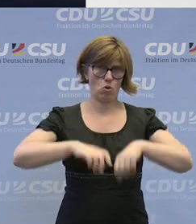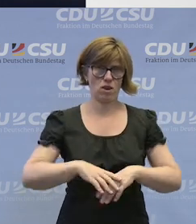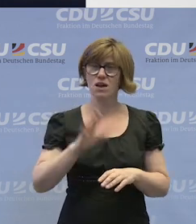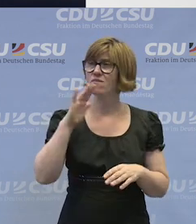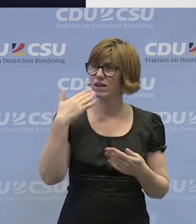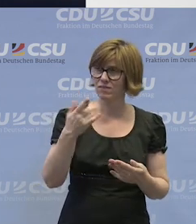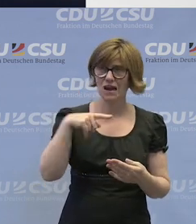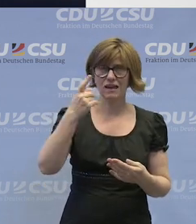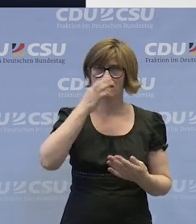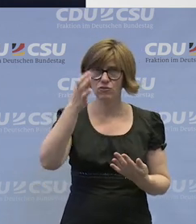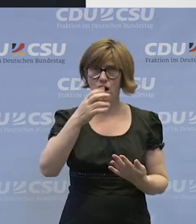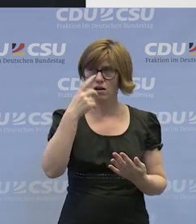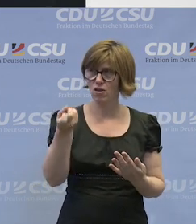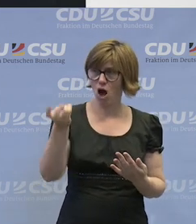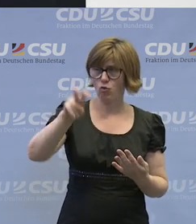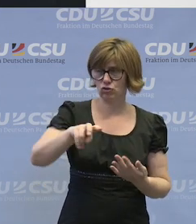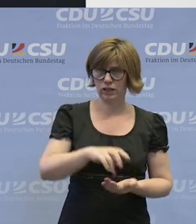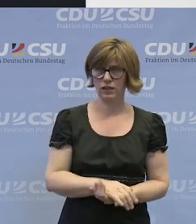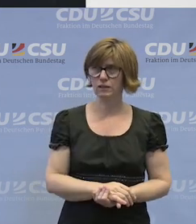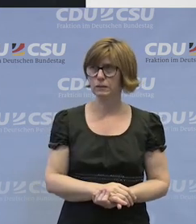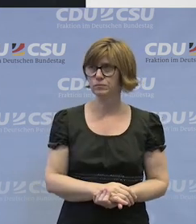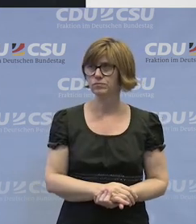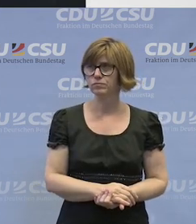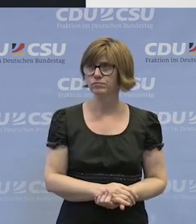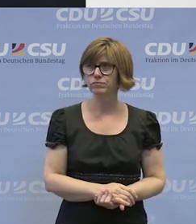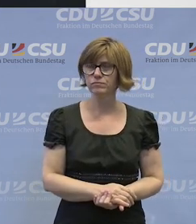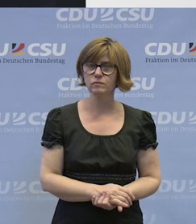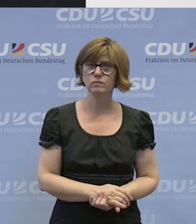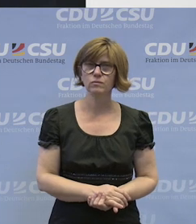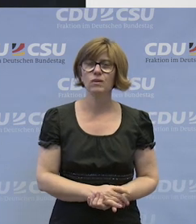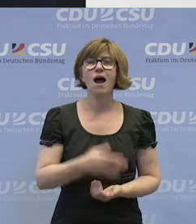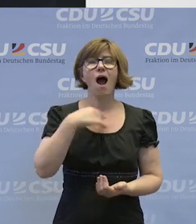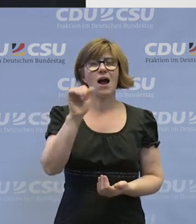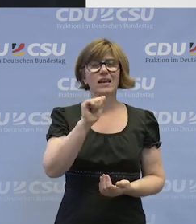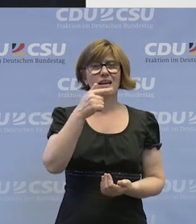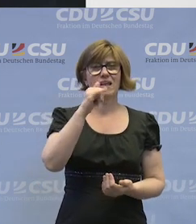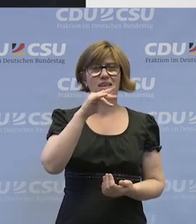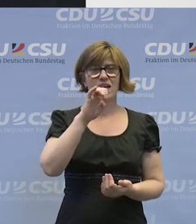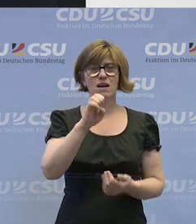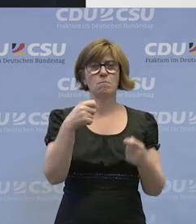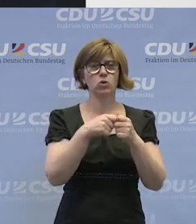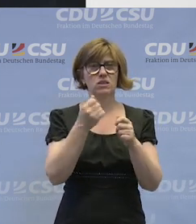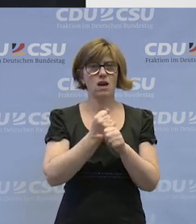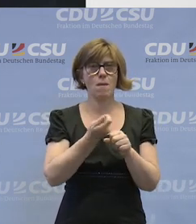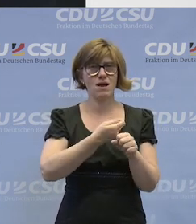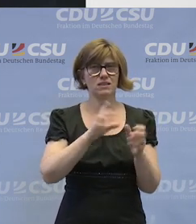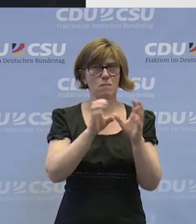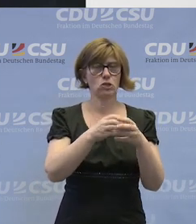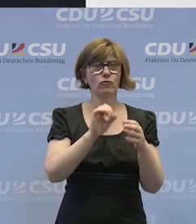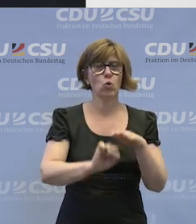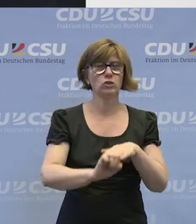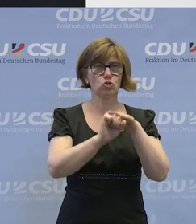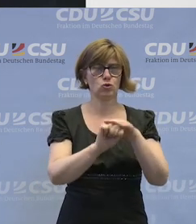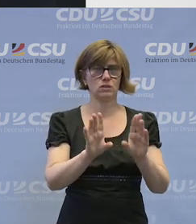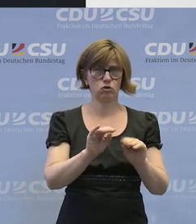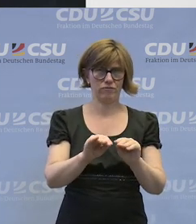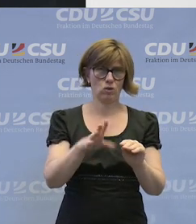Dank. Eine nächste Frage, wenn Sie kurz aufstehen, Dankeschön. Angelika Thielicke, Bundesarbeitsgemeinschaft für unterstützte Beschäftigung, die